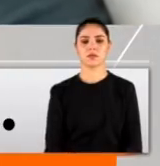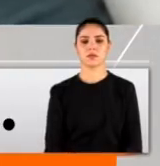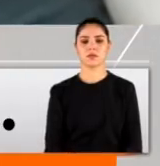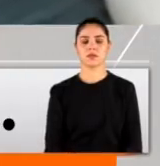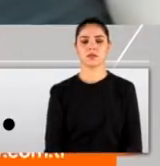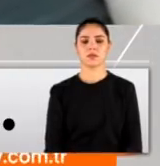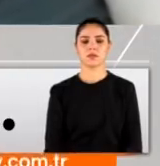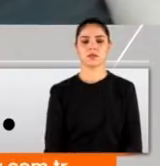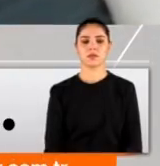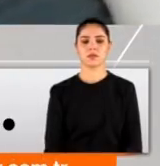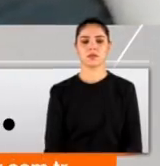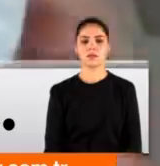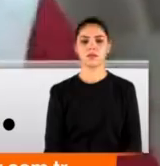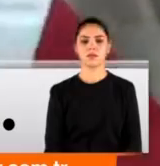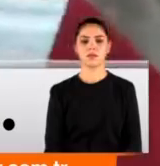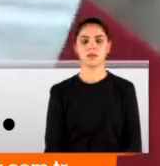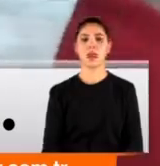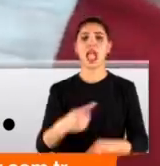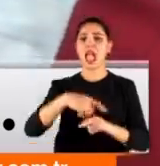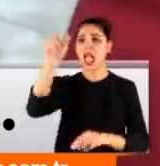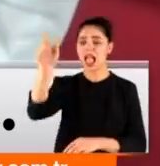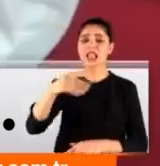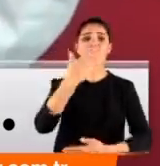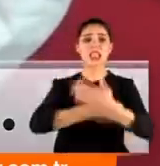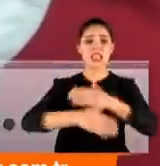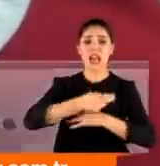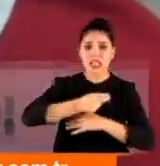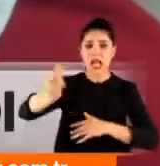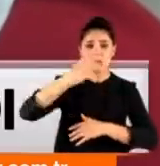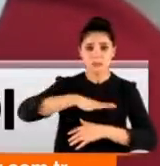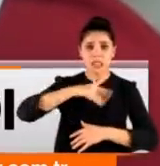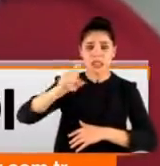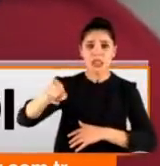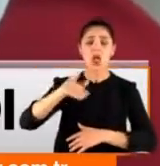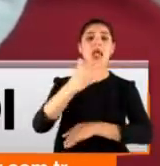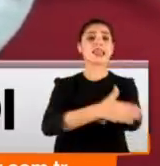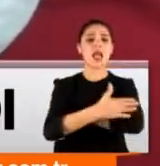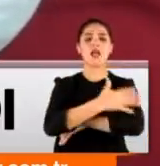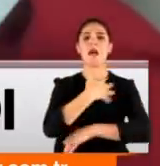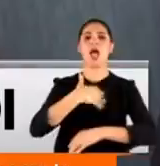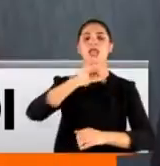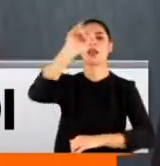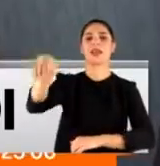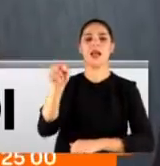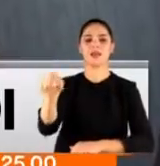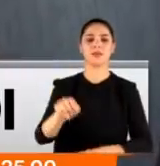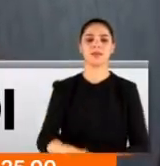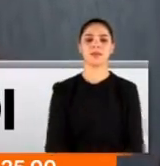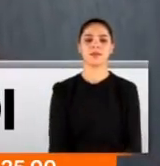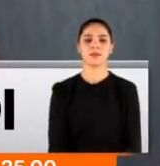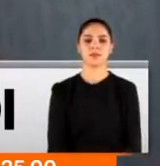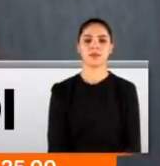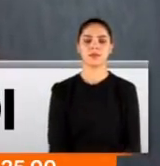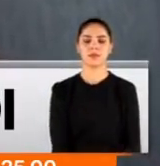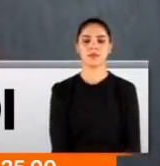Seni öldüreceğim, kurtuluşun yok dedi bana. Esra Oymak yaralı halde kaçmaya çalışırken yardımına annesi koştu. Anne beni kurtar,